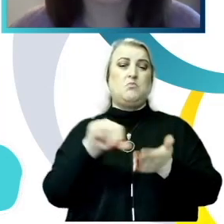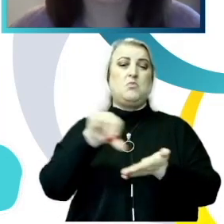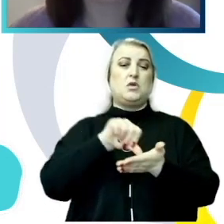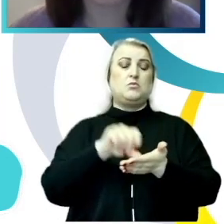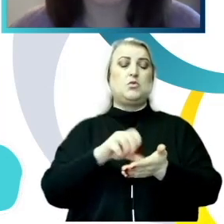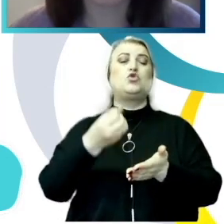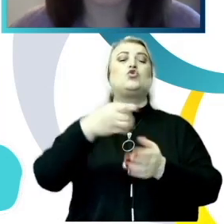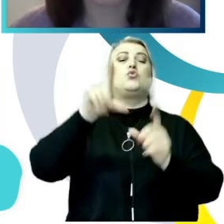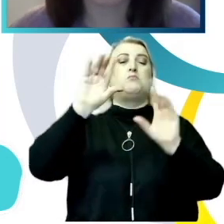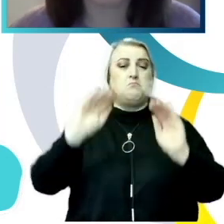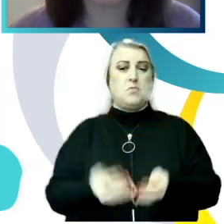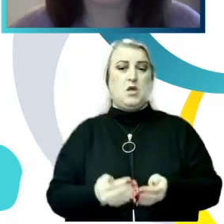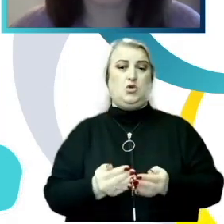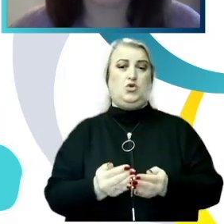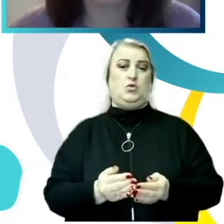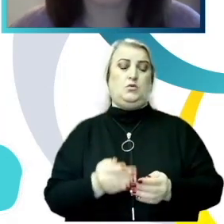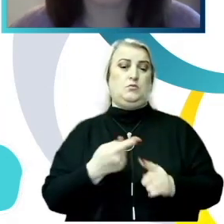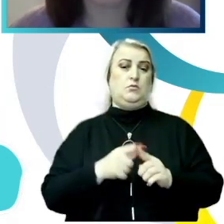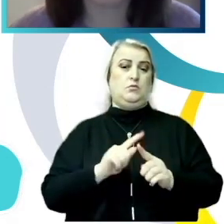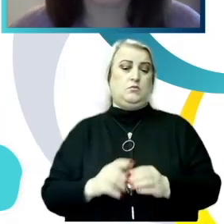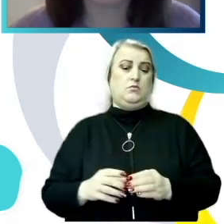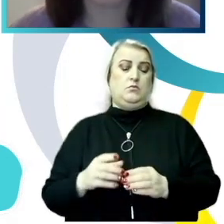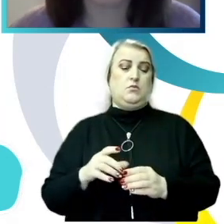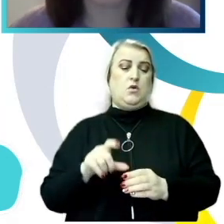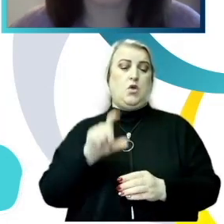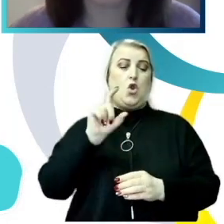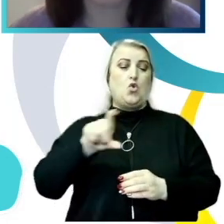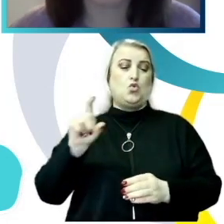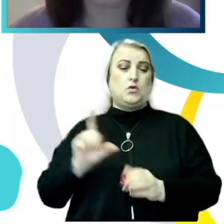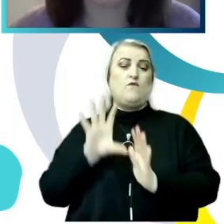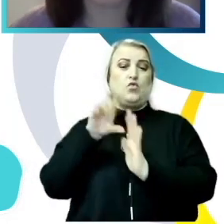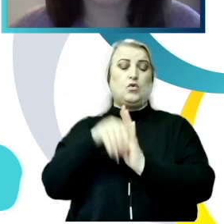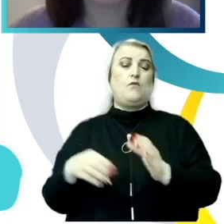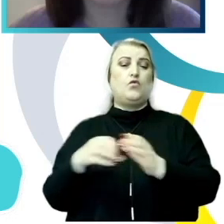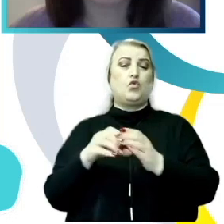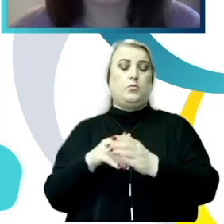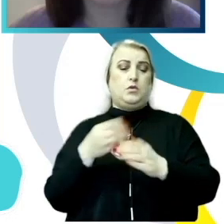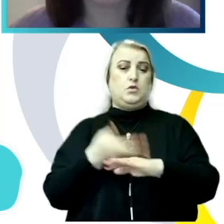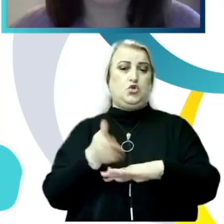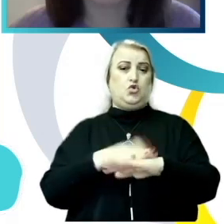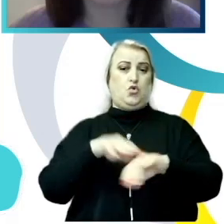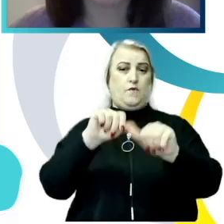celor care de fapt sunt asociați grupului cu formele grave de hărțuire.